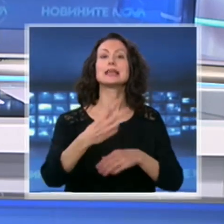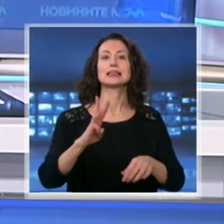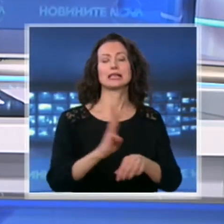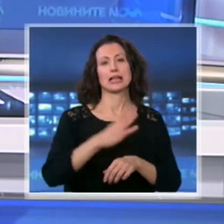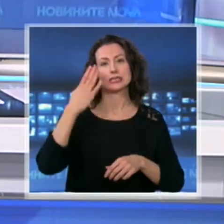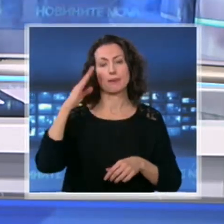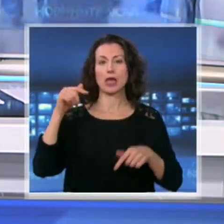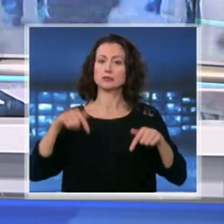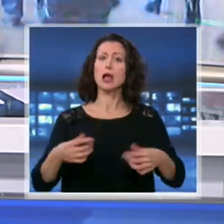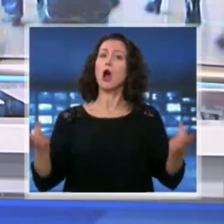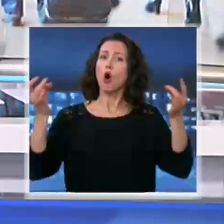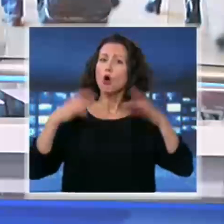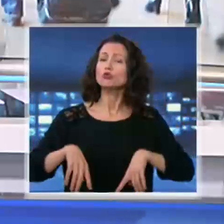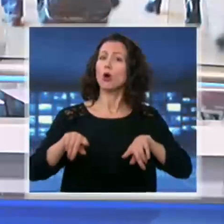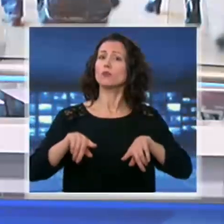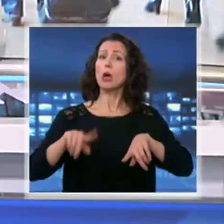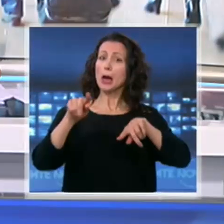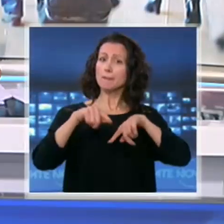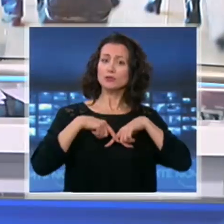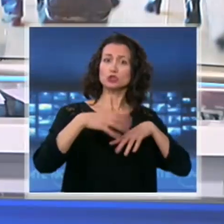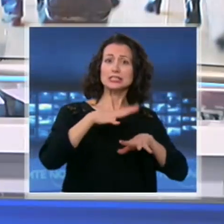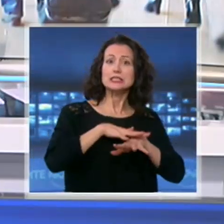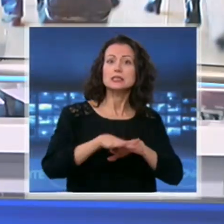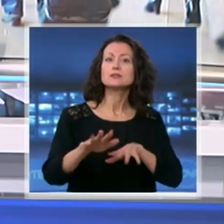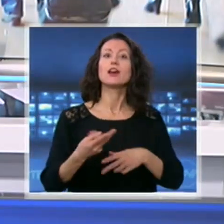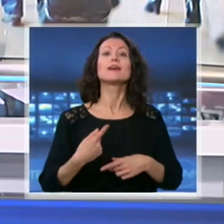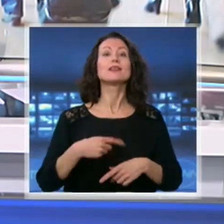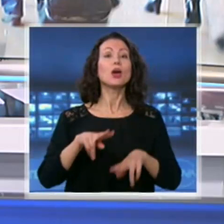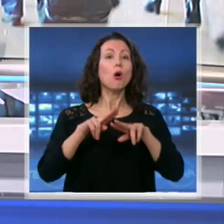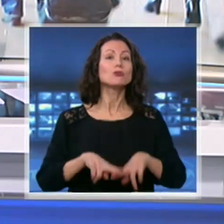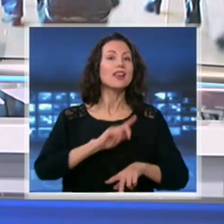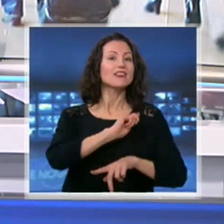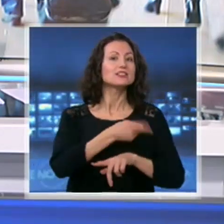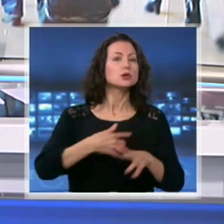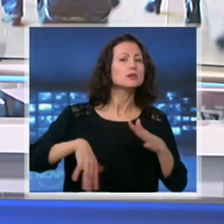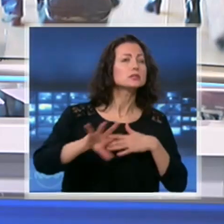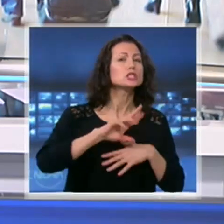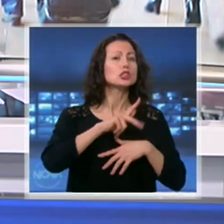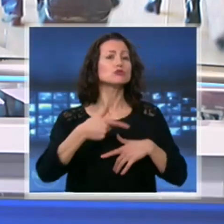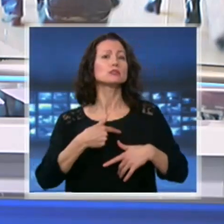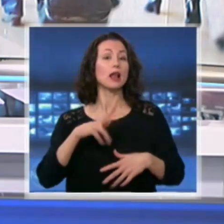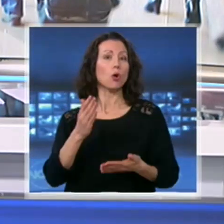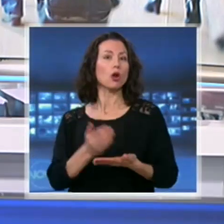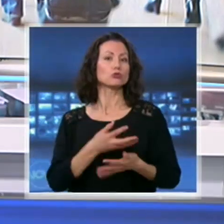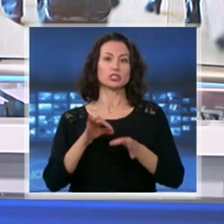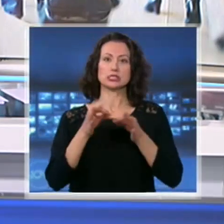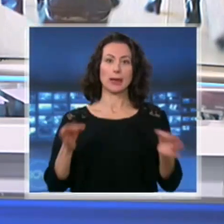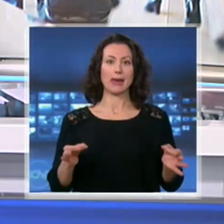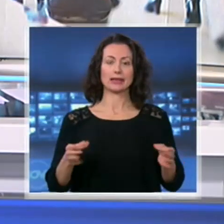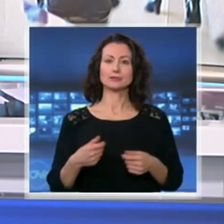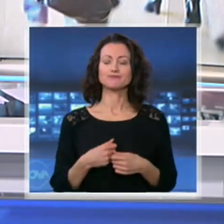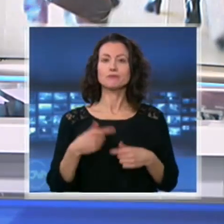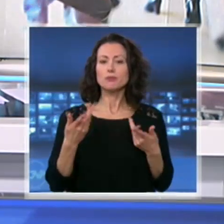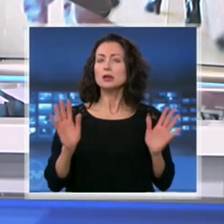работата на правосътната система и остават в сила социално-економическите мерки, които бяха предприяти. Започнаха да